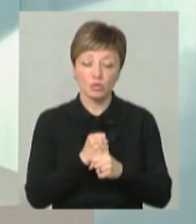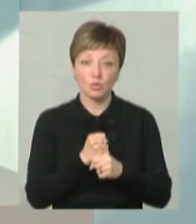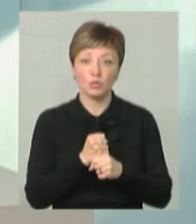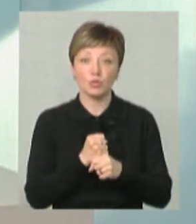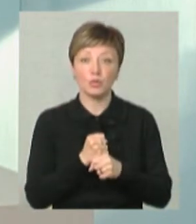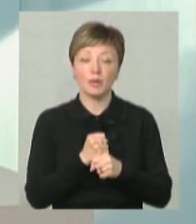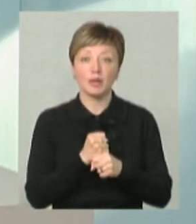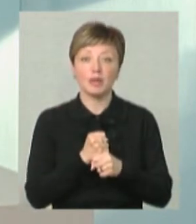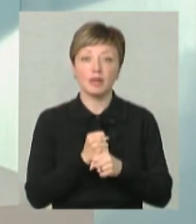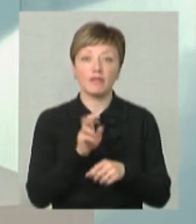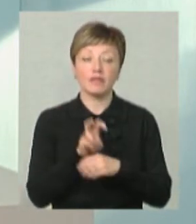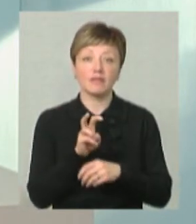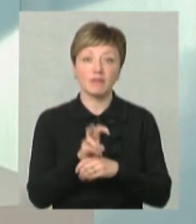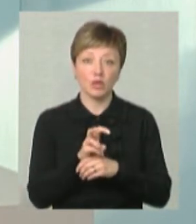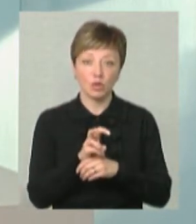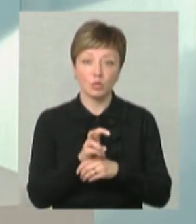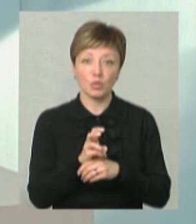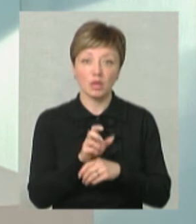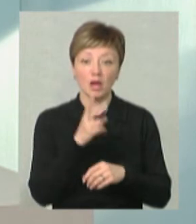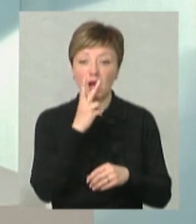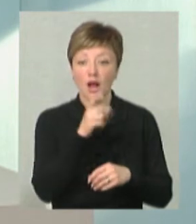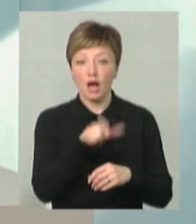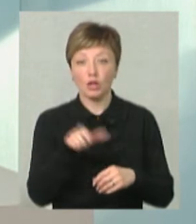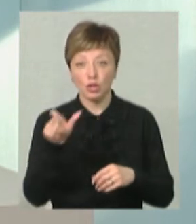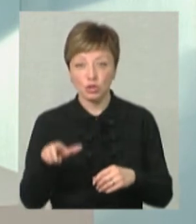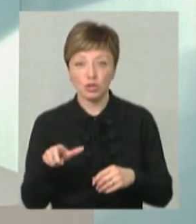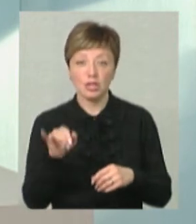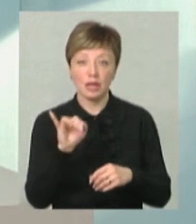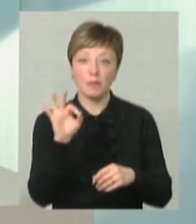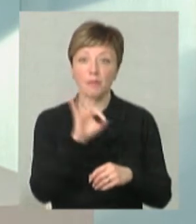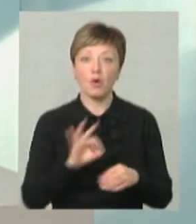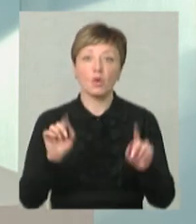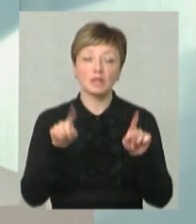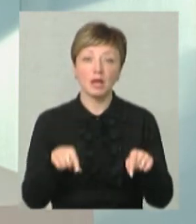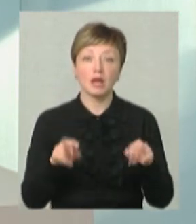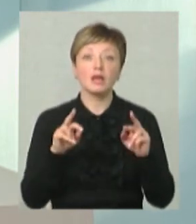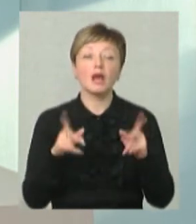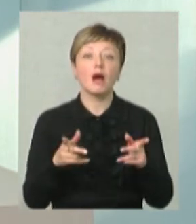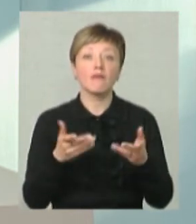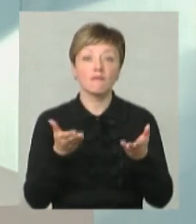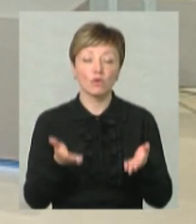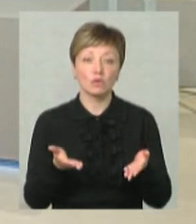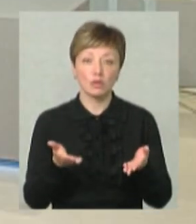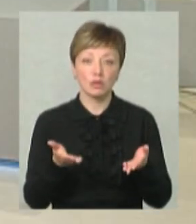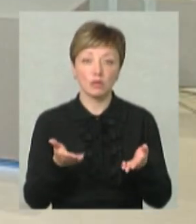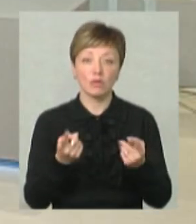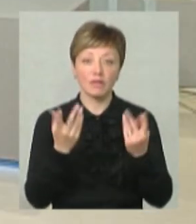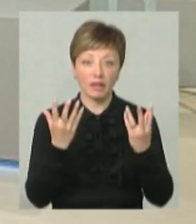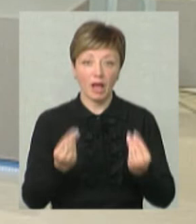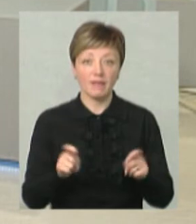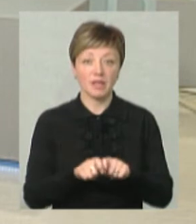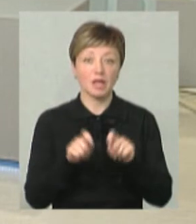відвідують глядачі. І про те, як вони у день